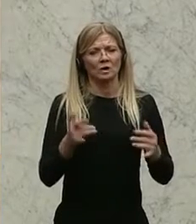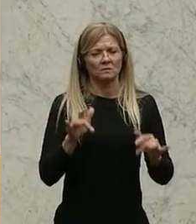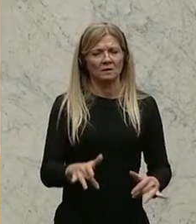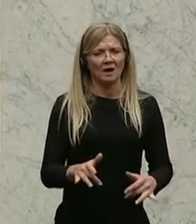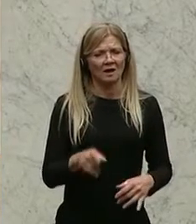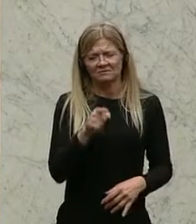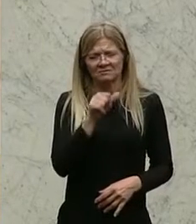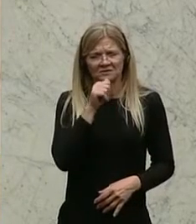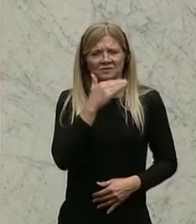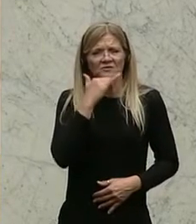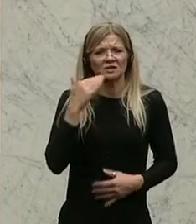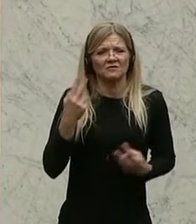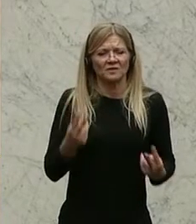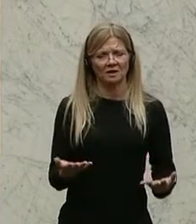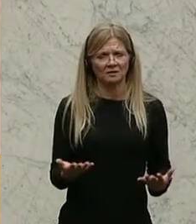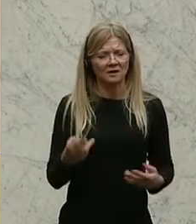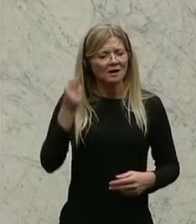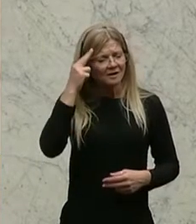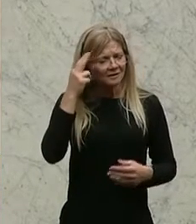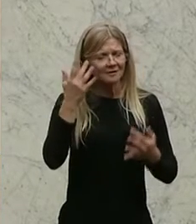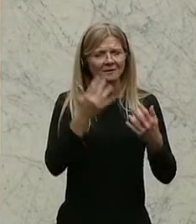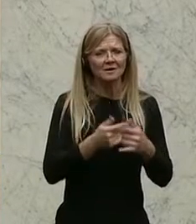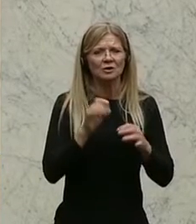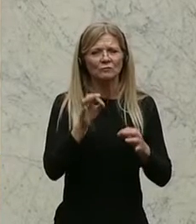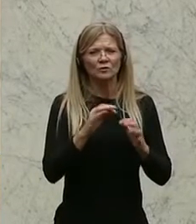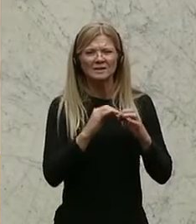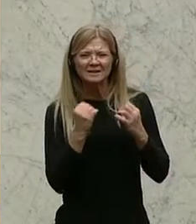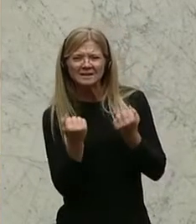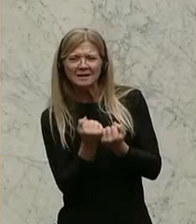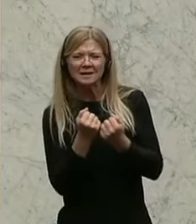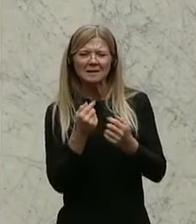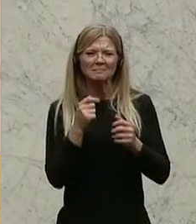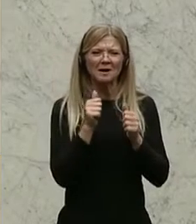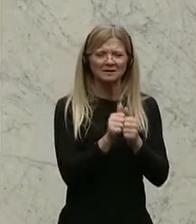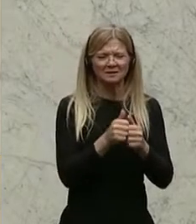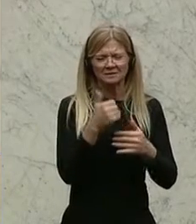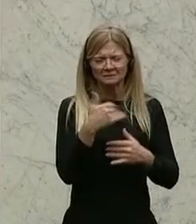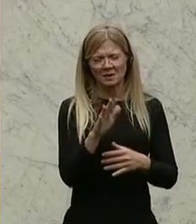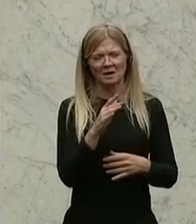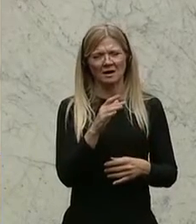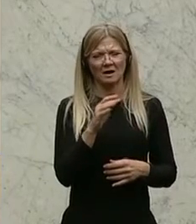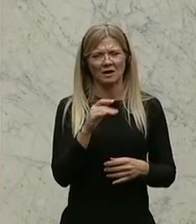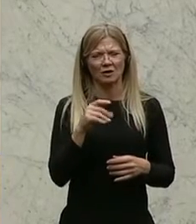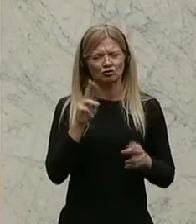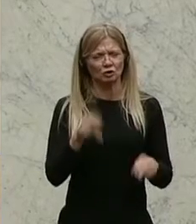Hier ist die Kennzahl bezüglich Teamassistenz durchaus treffender, aber auch die